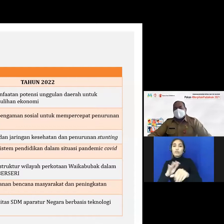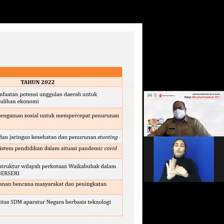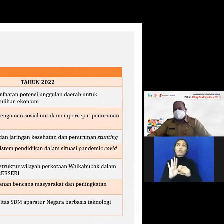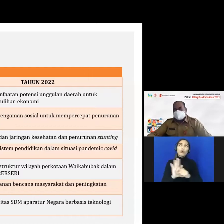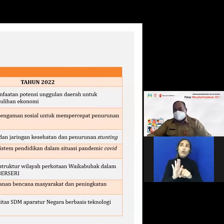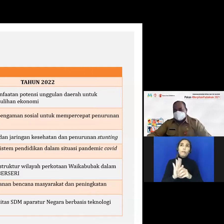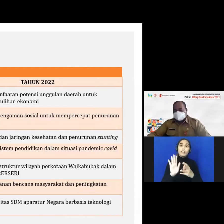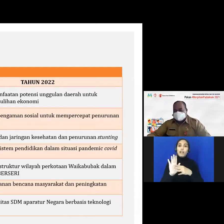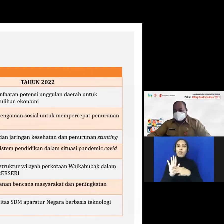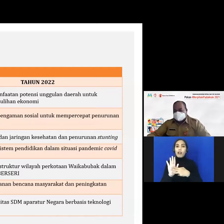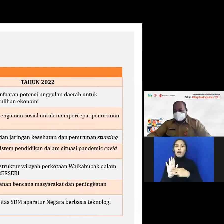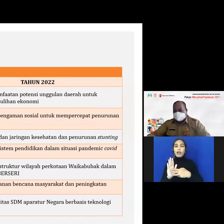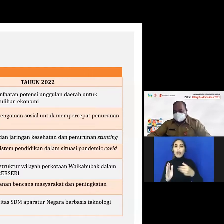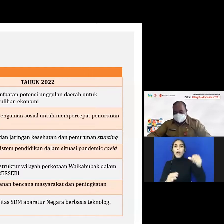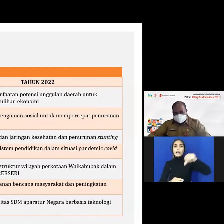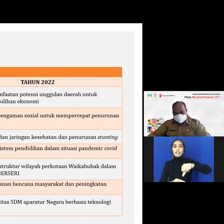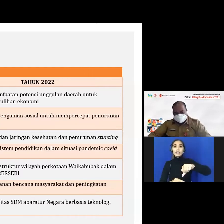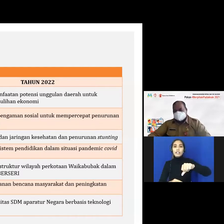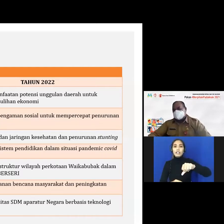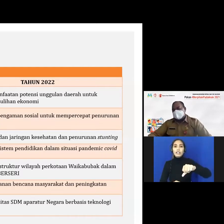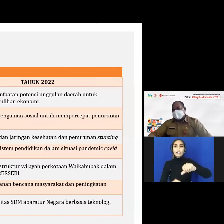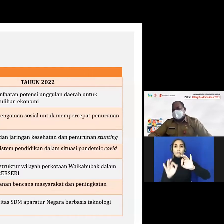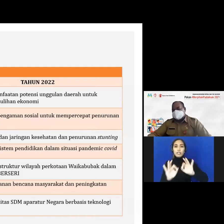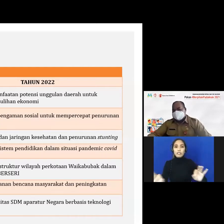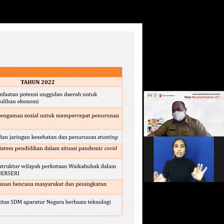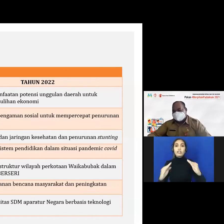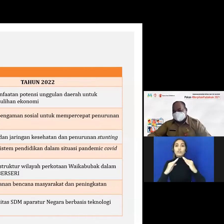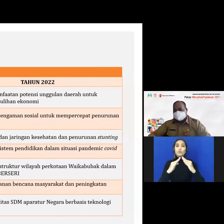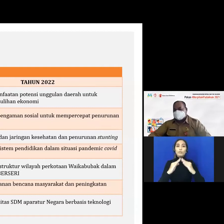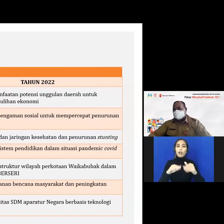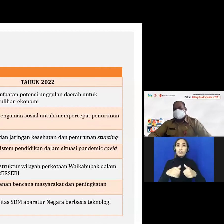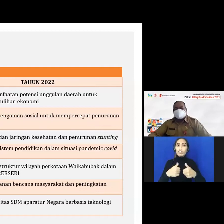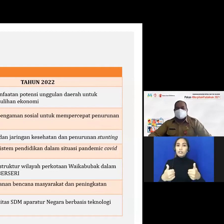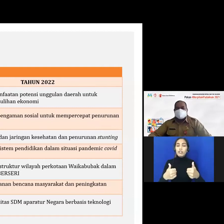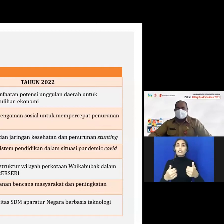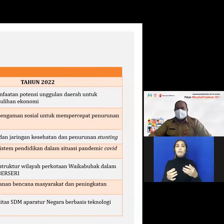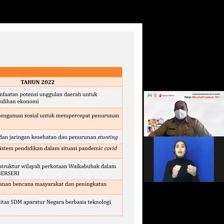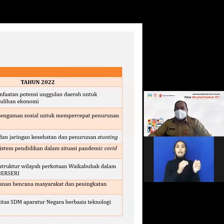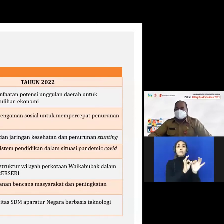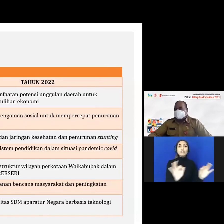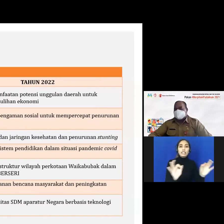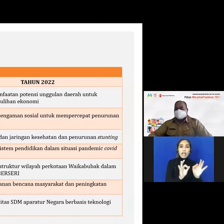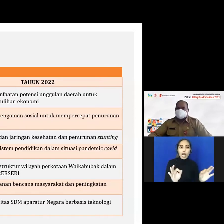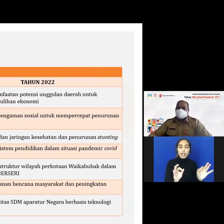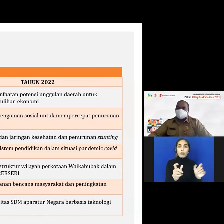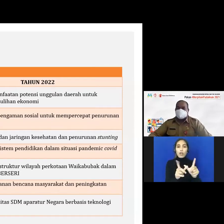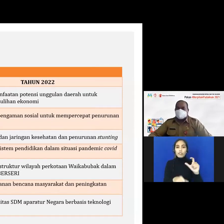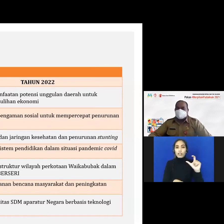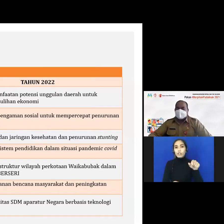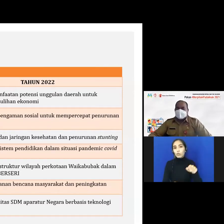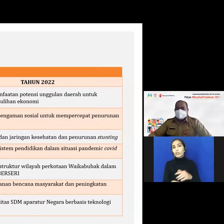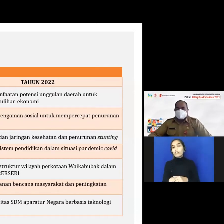masalah rumah layak kuni masalah sanitasi dan masalah elektrifitas